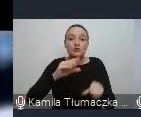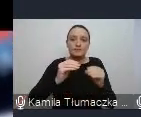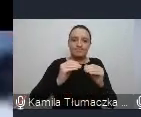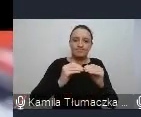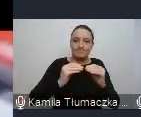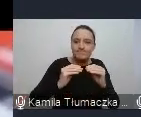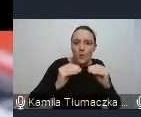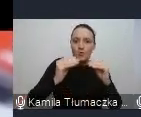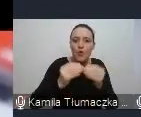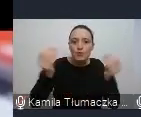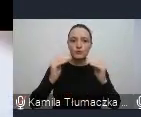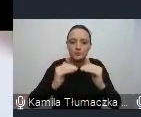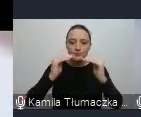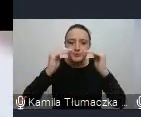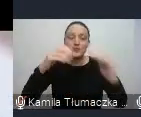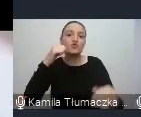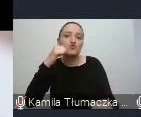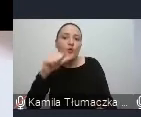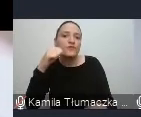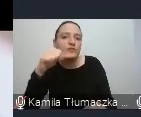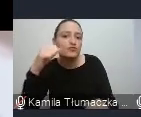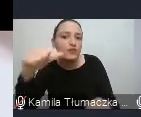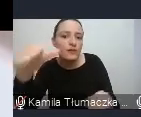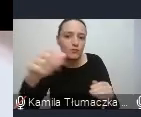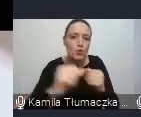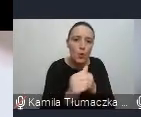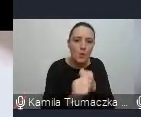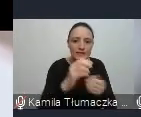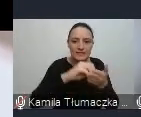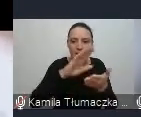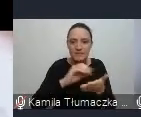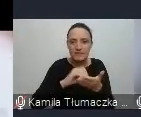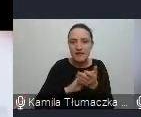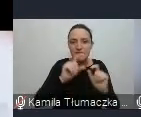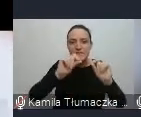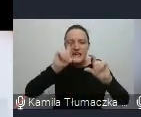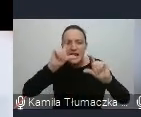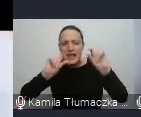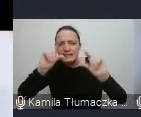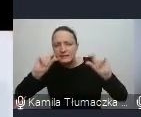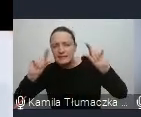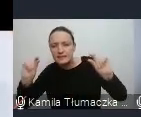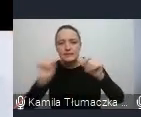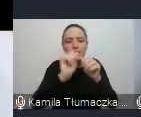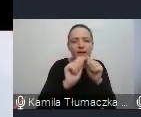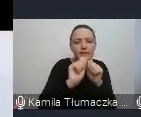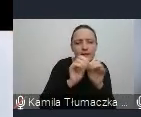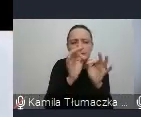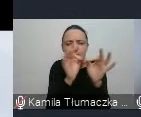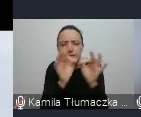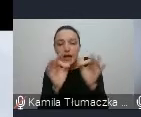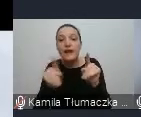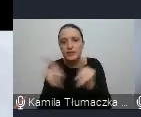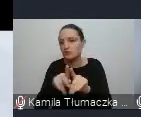dane nanoszone do dokumentacji i na wykresy. W podobnym sposób mierzone są efekty pracy rodzica z dzieckiem w domu. Dzięki